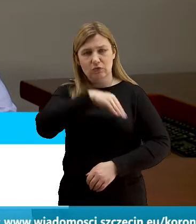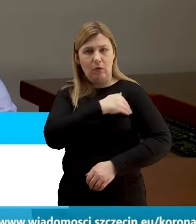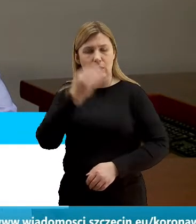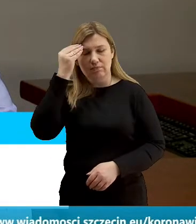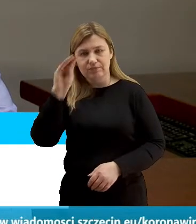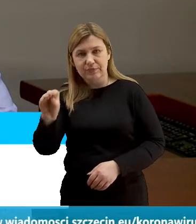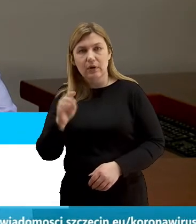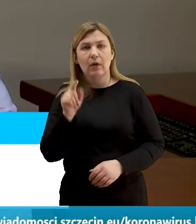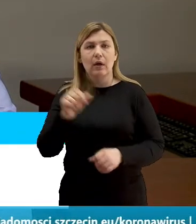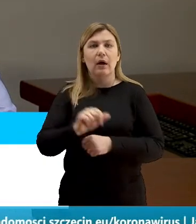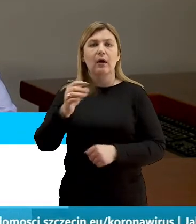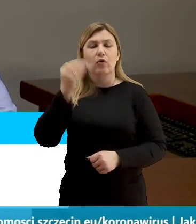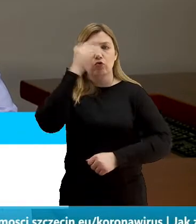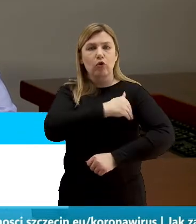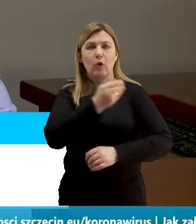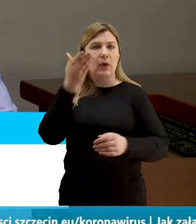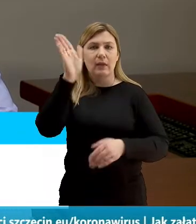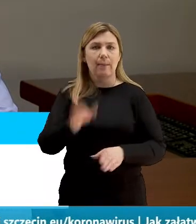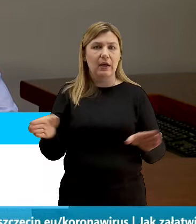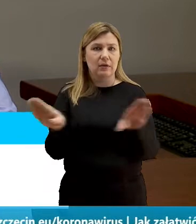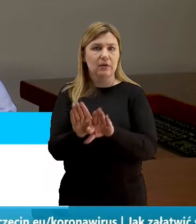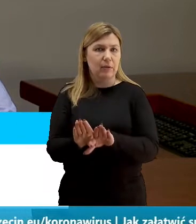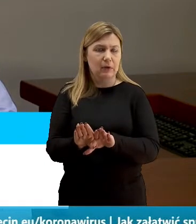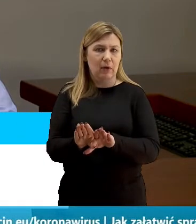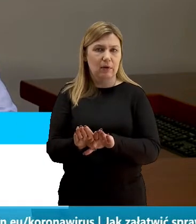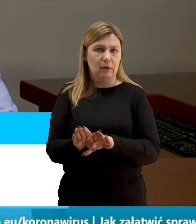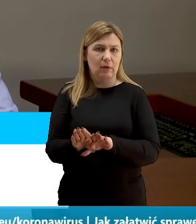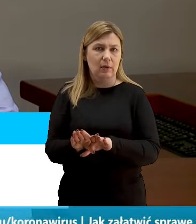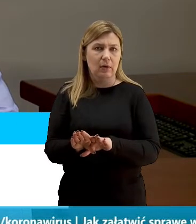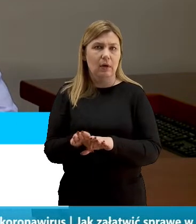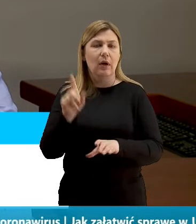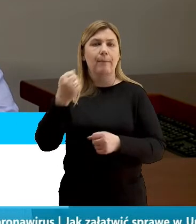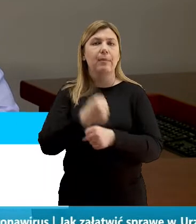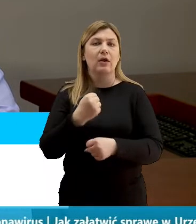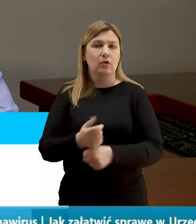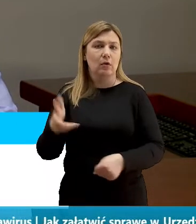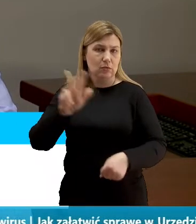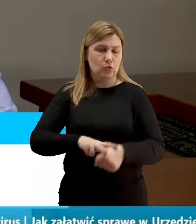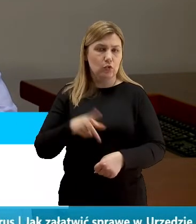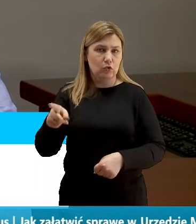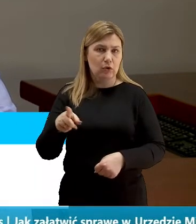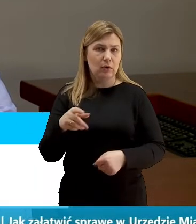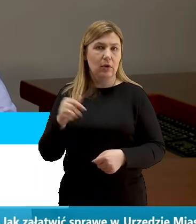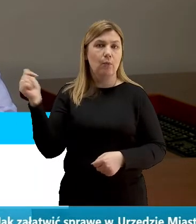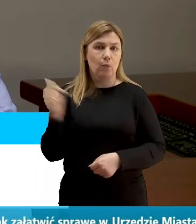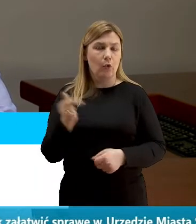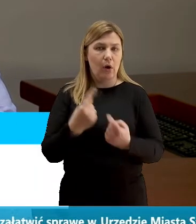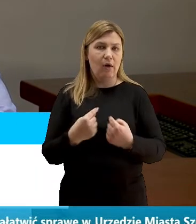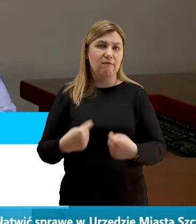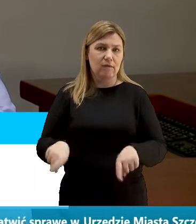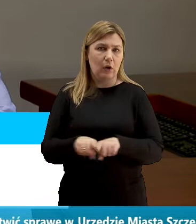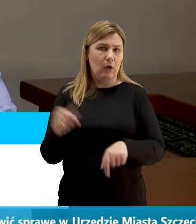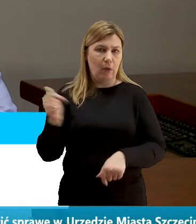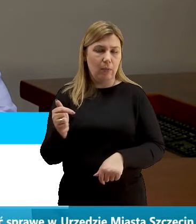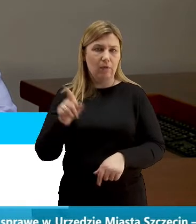powiedziałem, szkoły nie będą zamknięte na cztery spusty. Ci pracownicy, którzy tam będą musieli swoje obowiązki wykonywać, będą